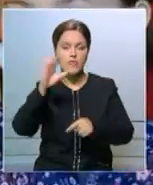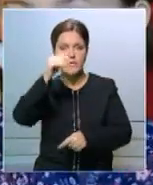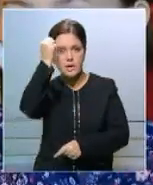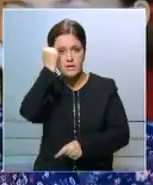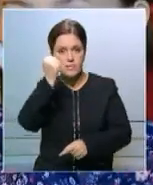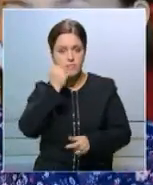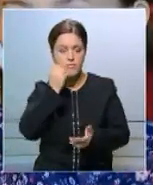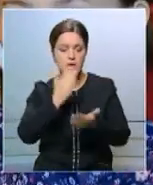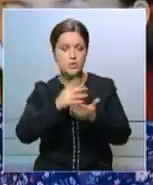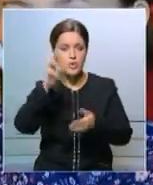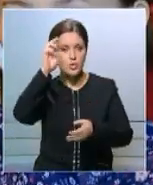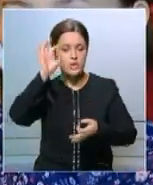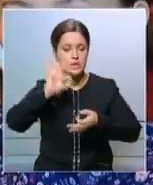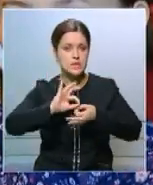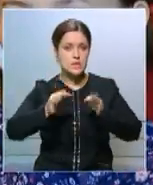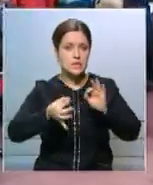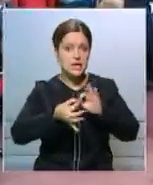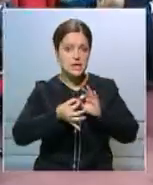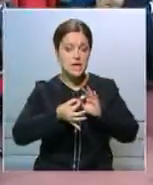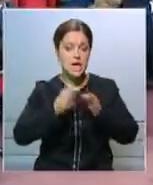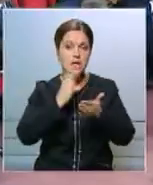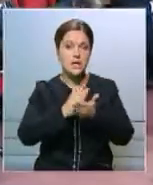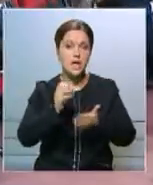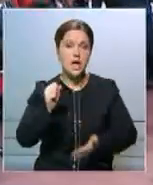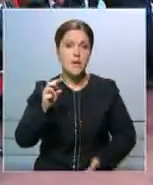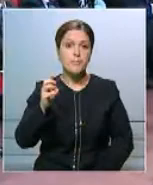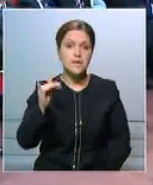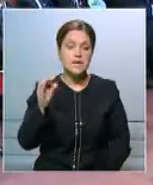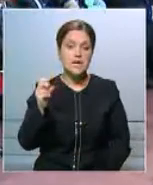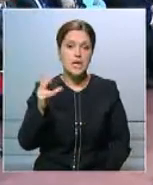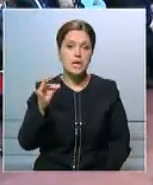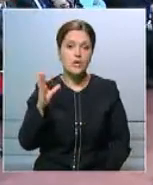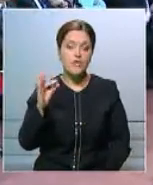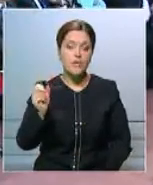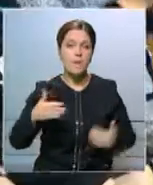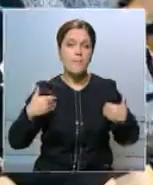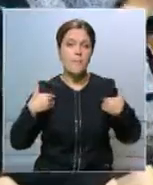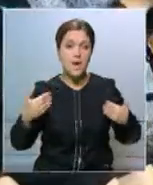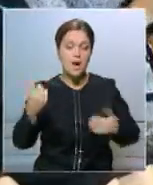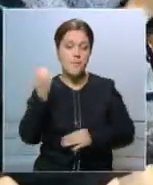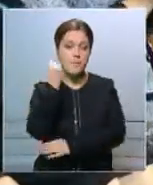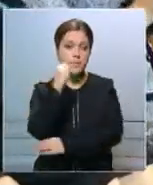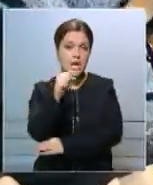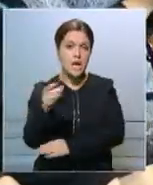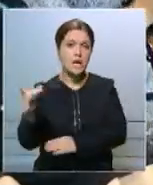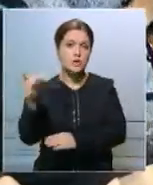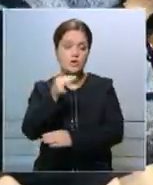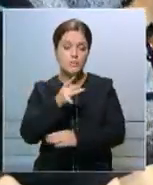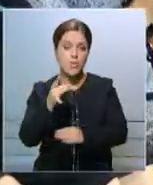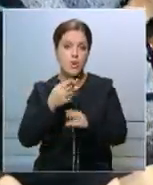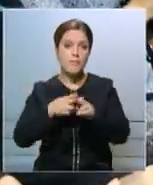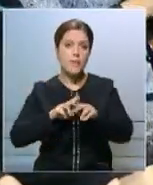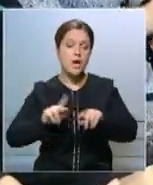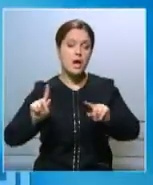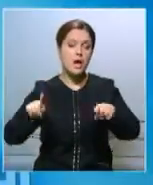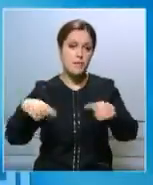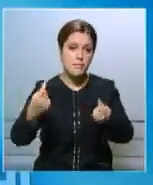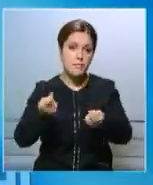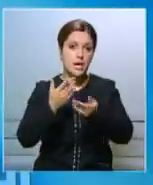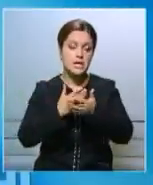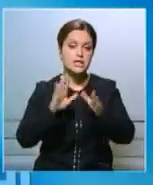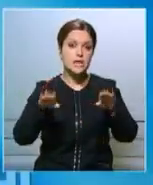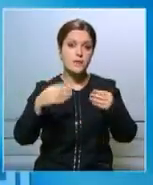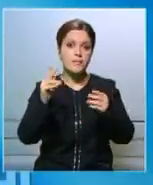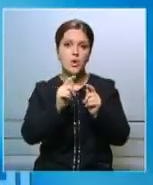выразила и госсекретарь Гульшара Абдекаликова. Она поздравила победителей республиканской эстафеты, награждает меценатов